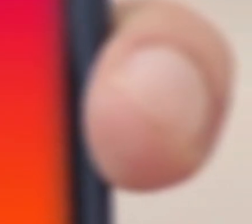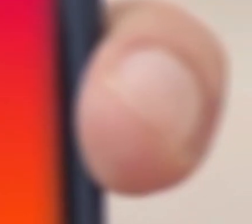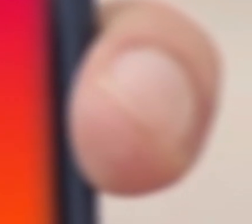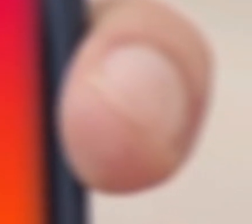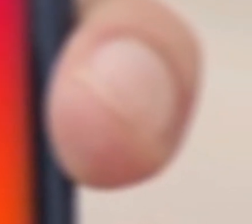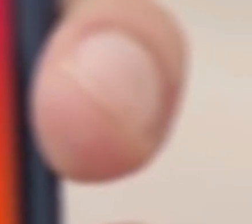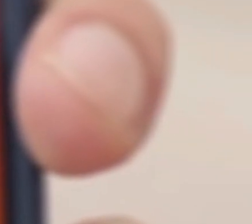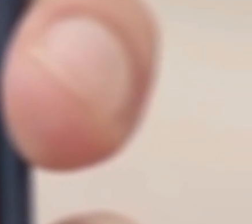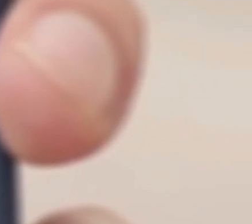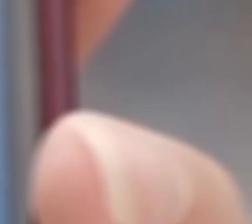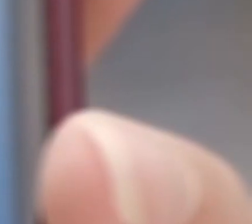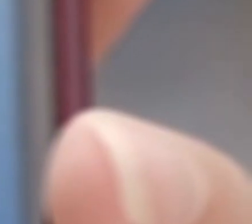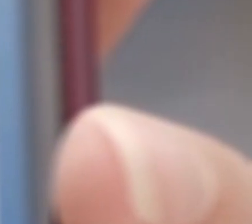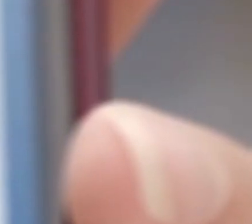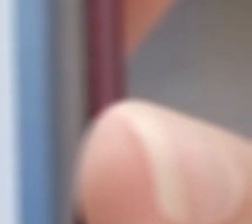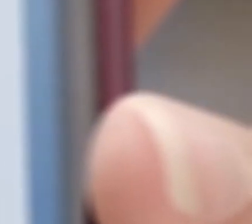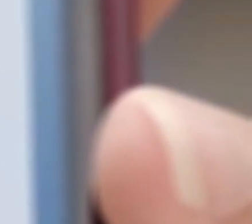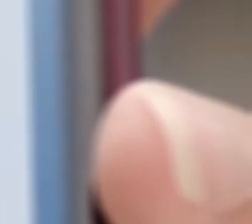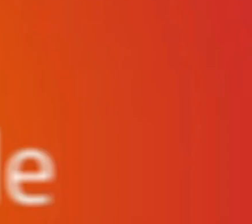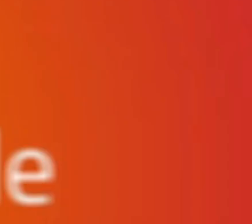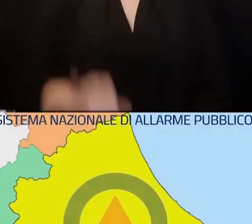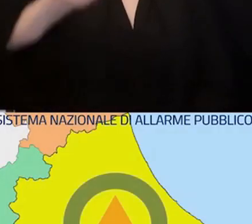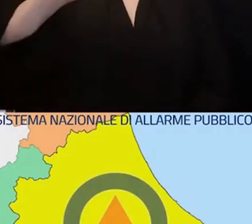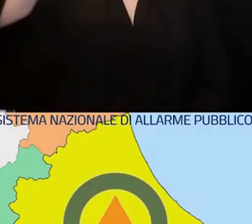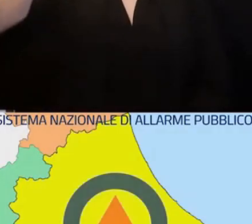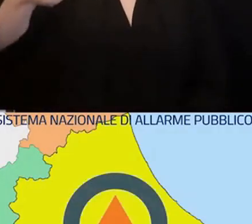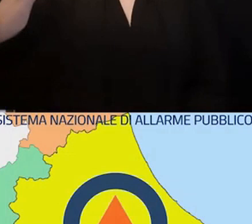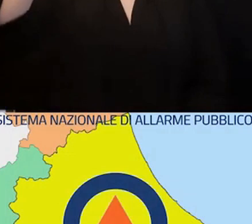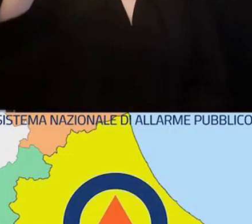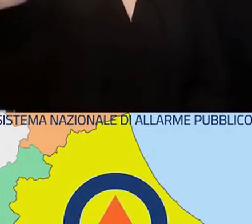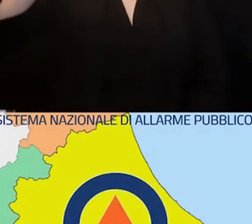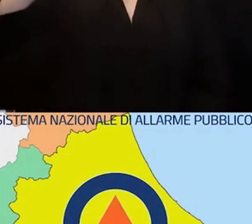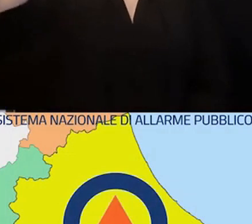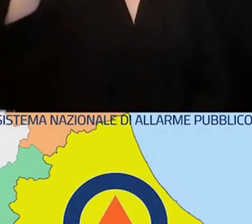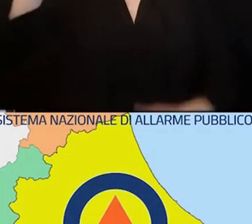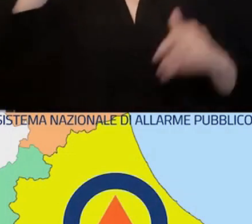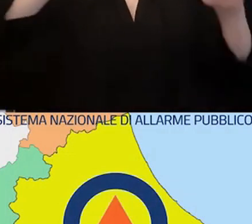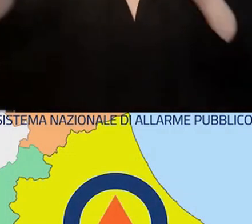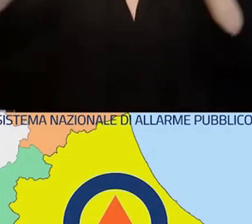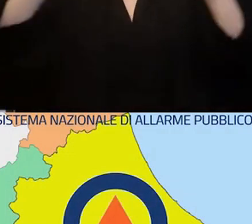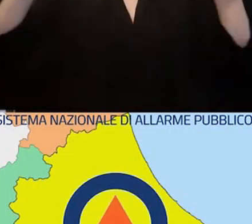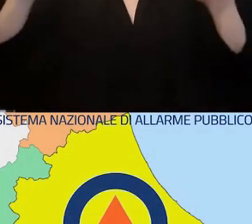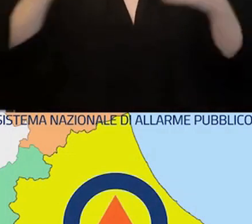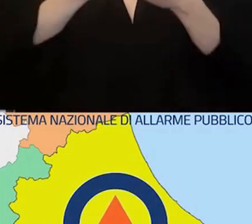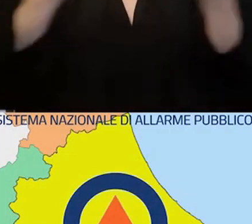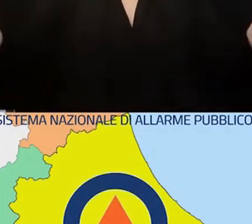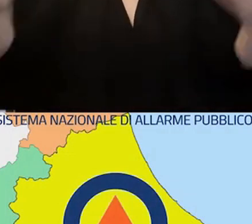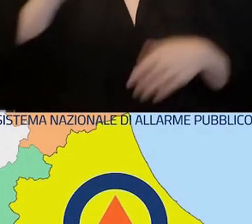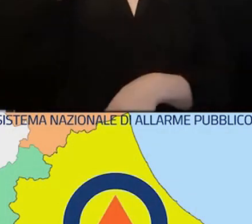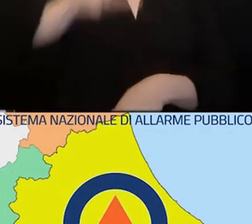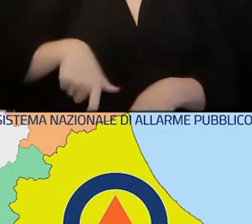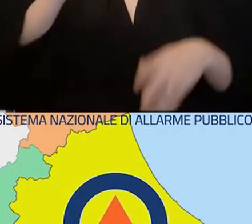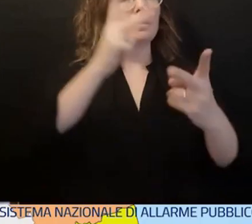mercoledì 27 settembre. IT Alert è il sistema di allarme pubblico oggi in fase di